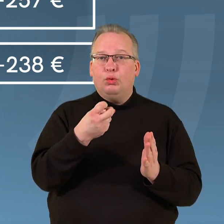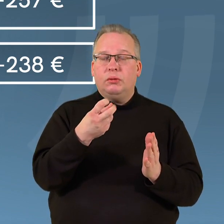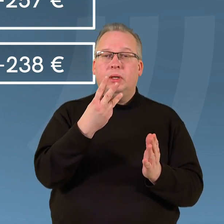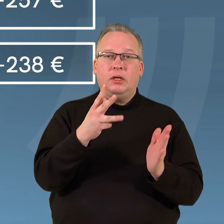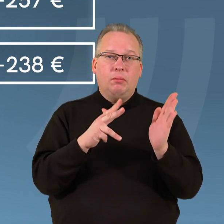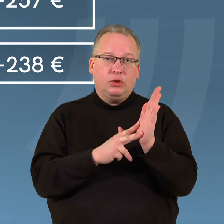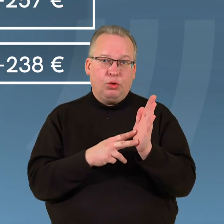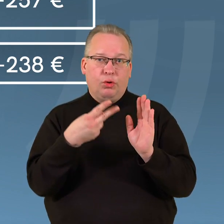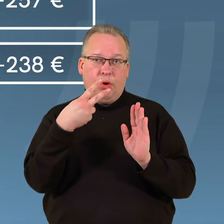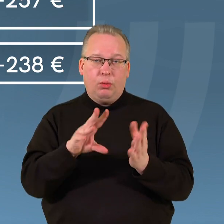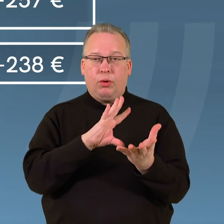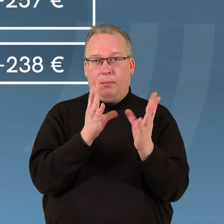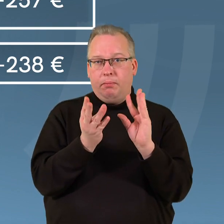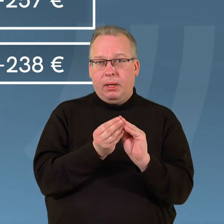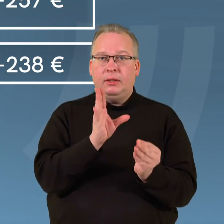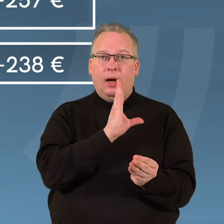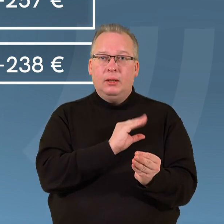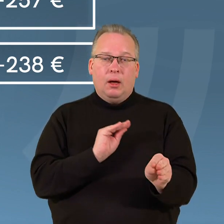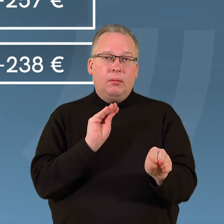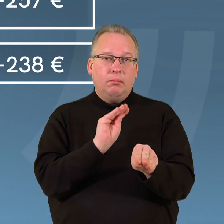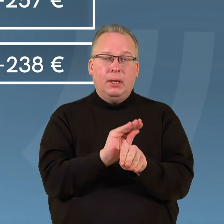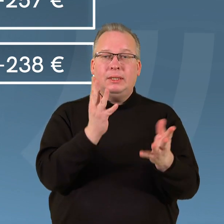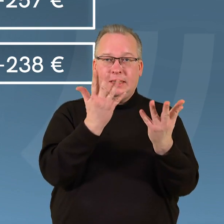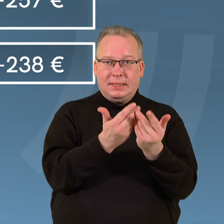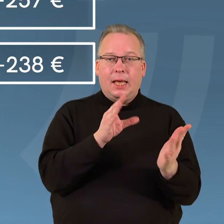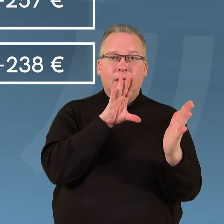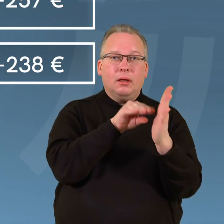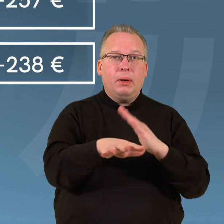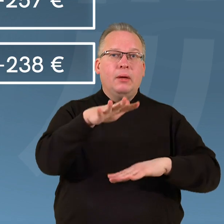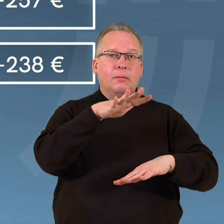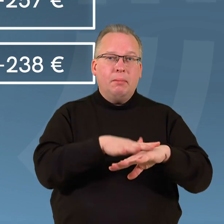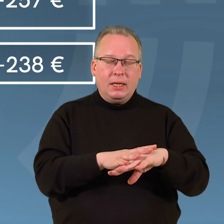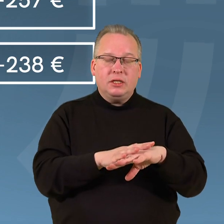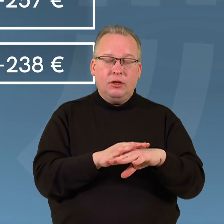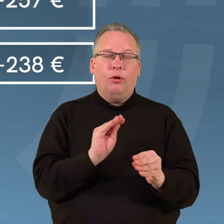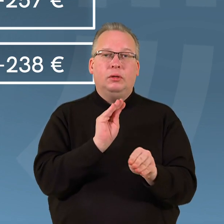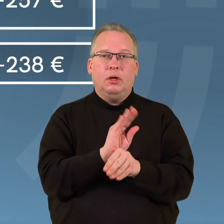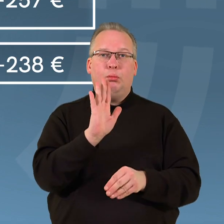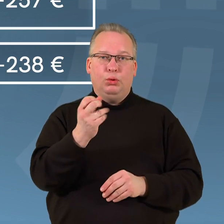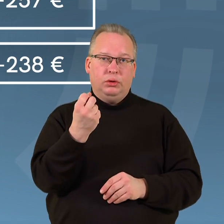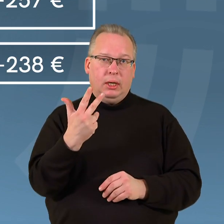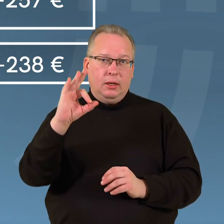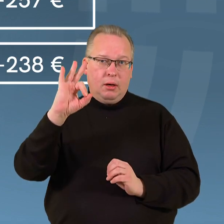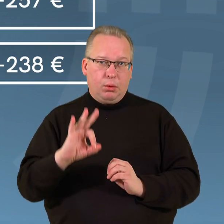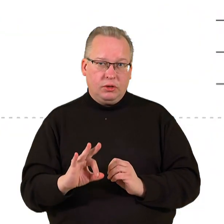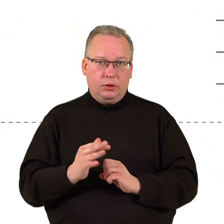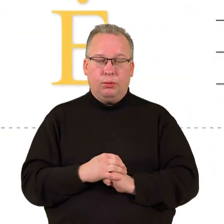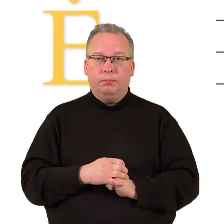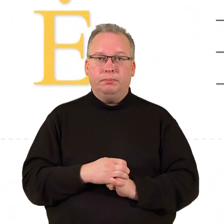eurų bendras užmokesčio padidėjimas įskaitant bazinio dydžio didėjimą sudarytų 13 procentų.